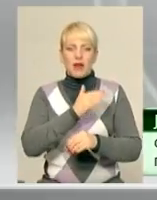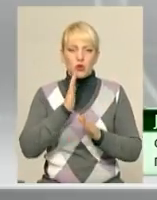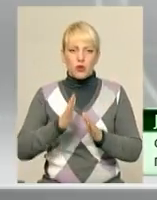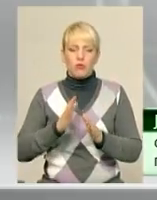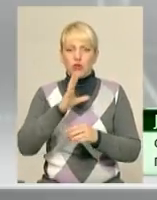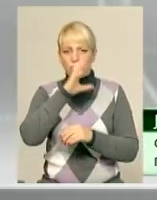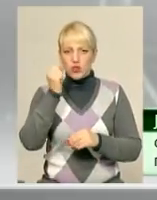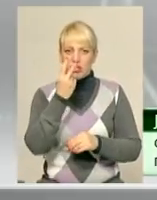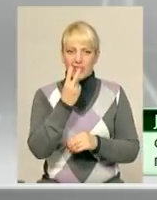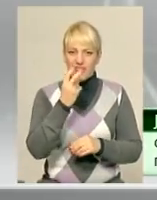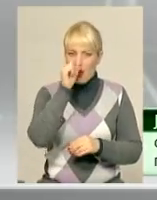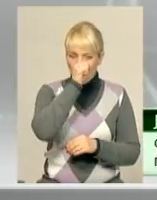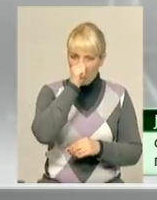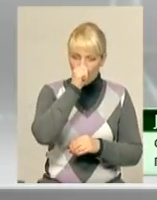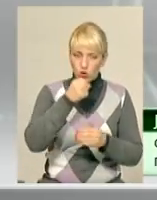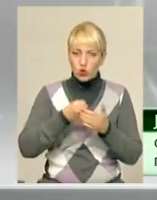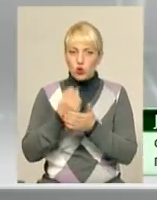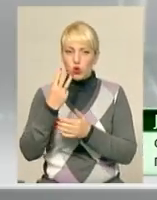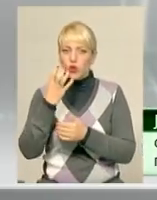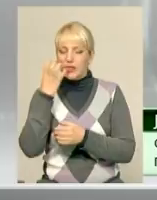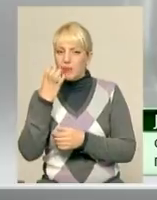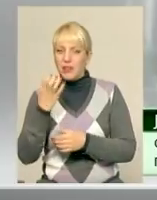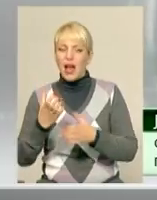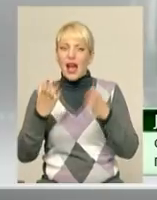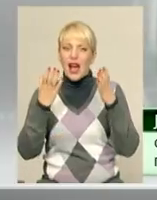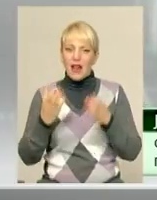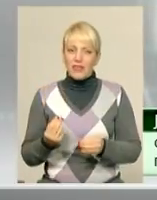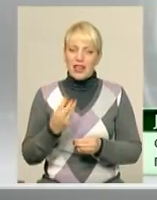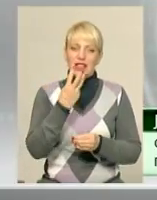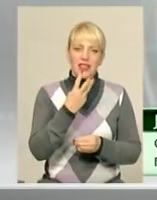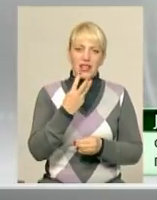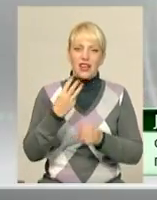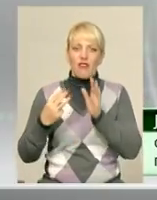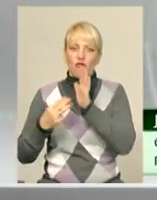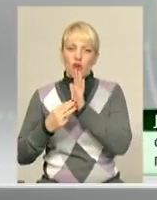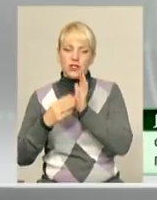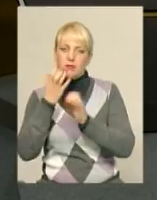градусів морозу до 3 тепла, в день 3-8 градусів тепла.